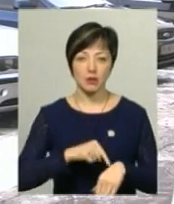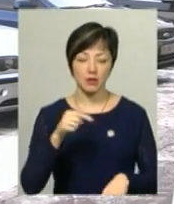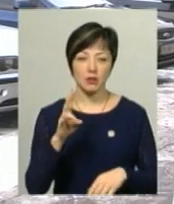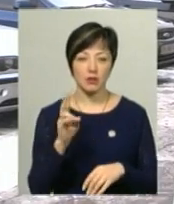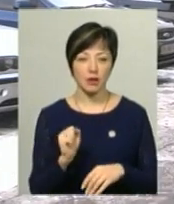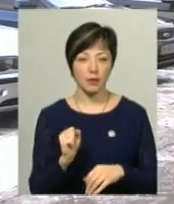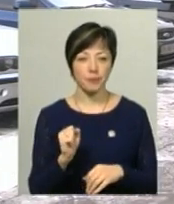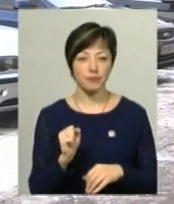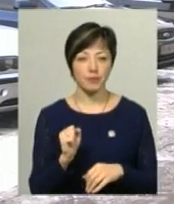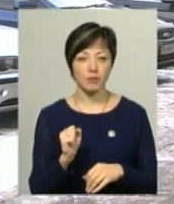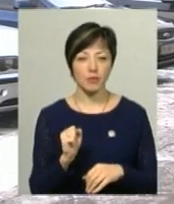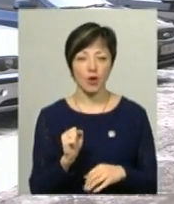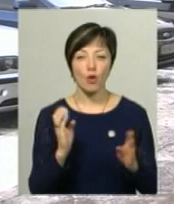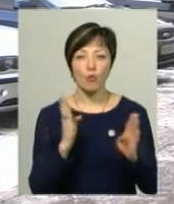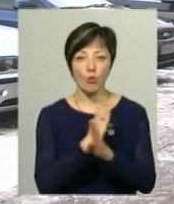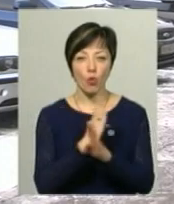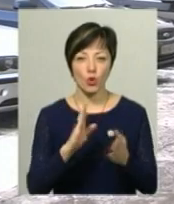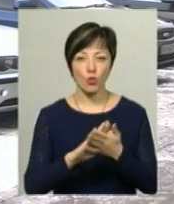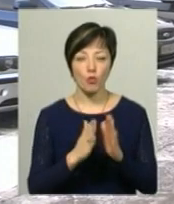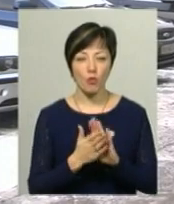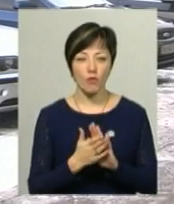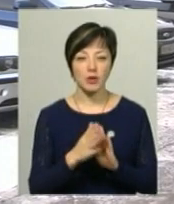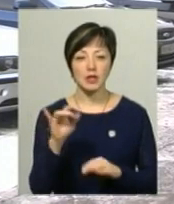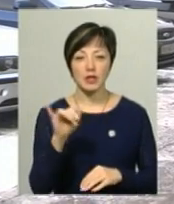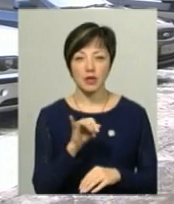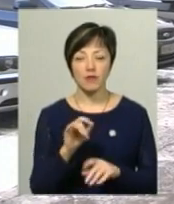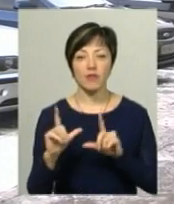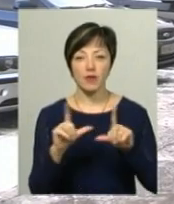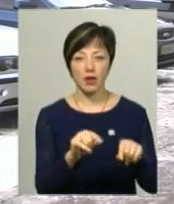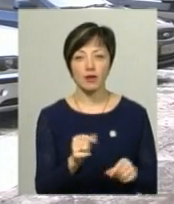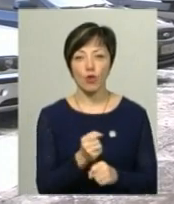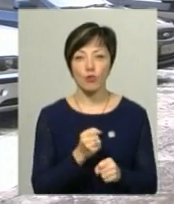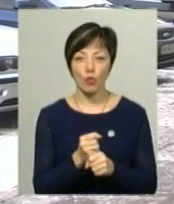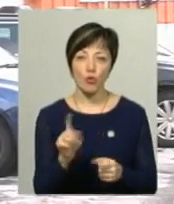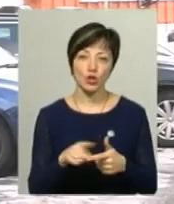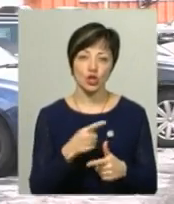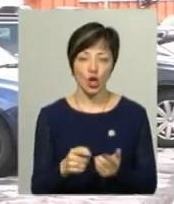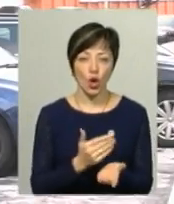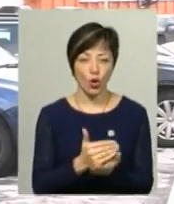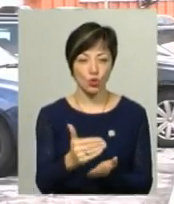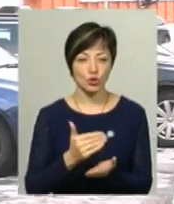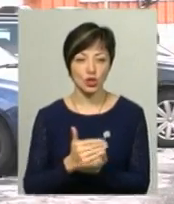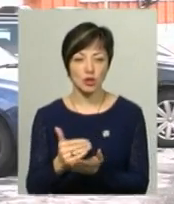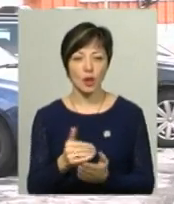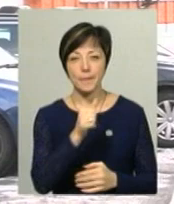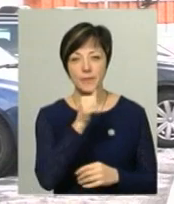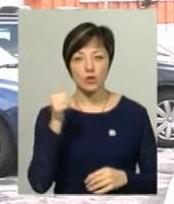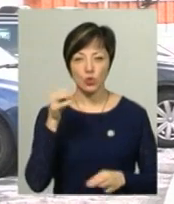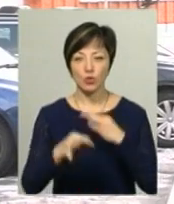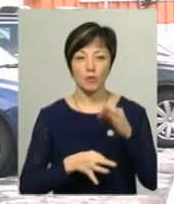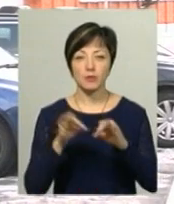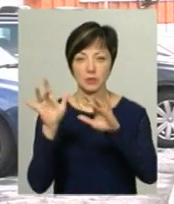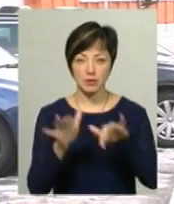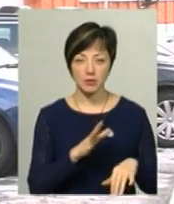на погодні умови і виїхати на обробку чи розчистку. Протягом минулої доби вчора сніжило,